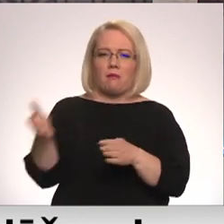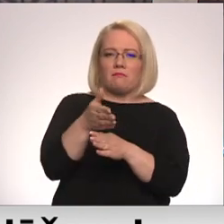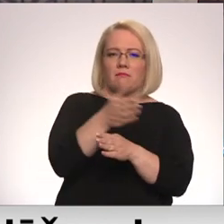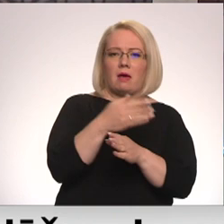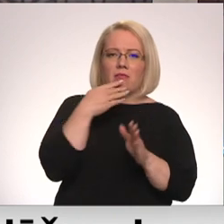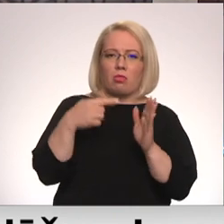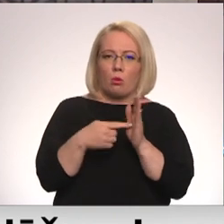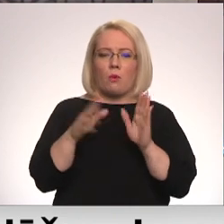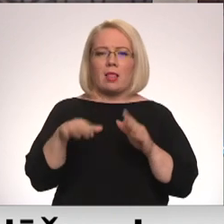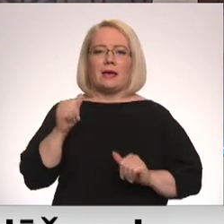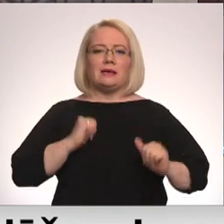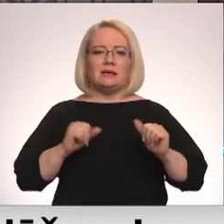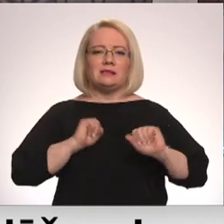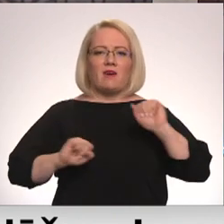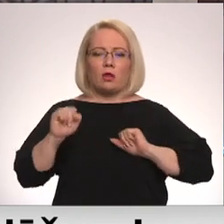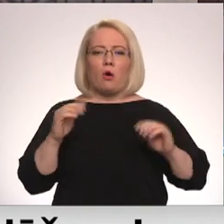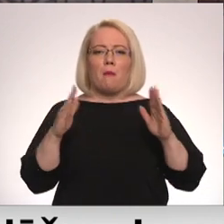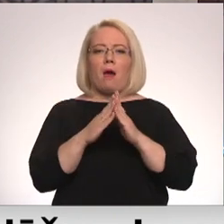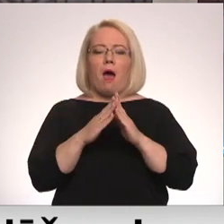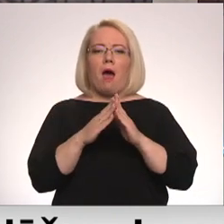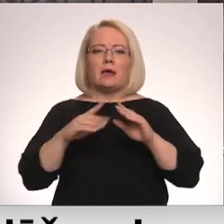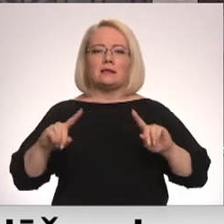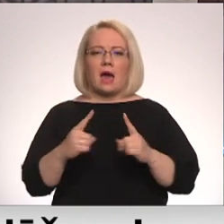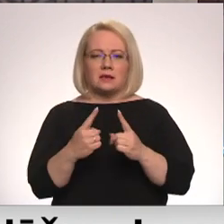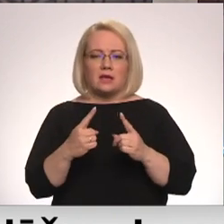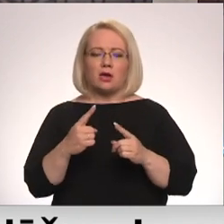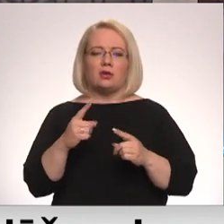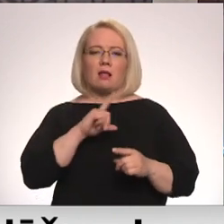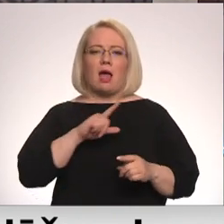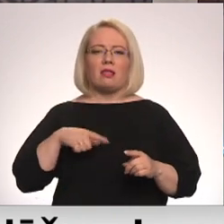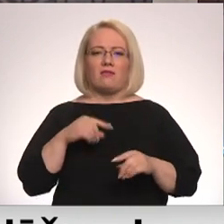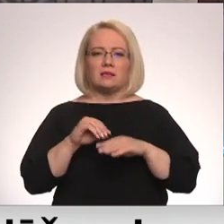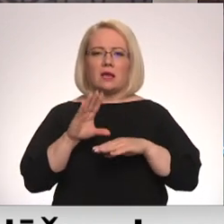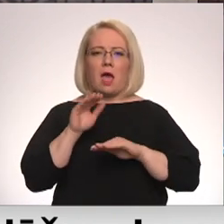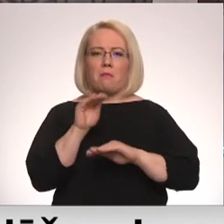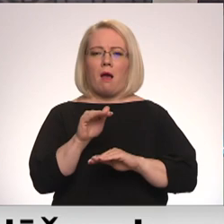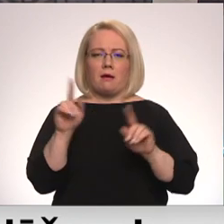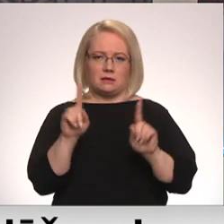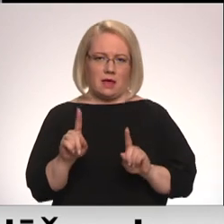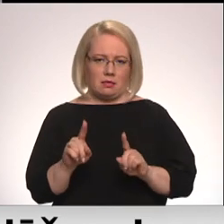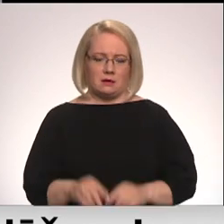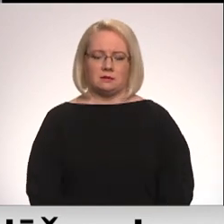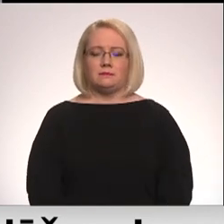izvairītos no mājas ārestēšanas Latvijas Krājbankas lietā. Un stāstu Madera Līcīte.